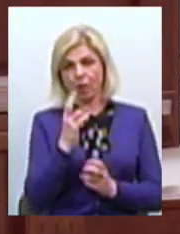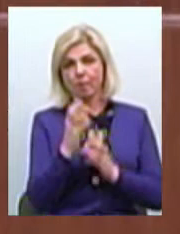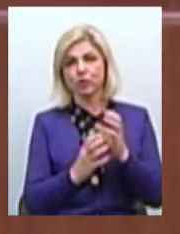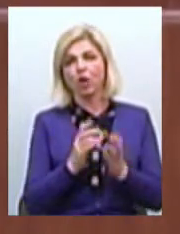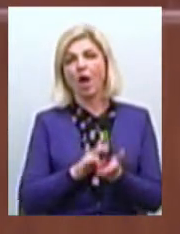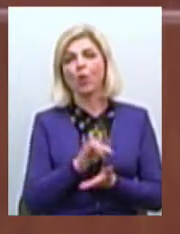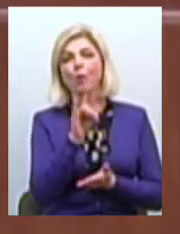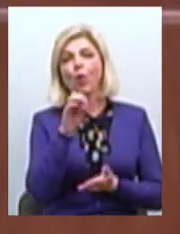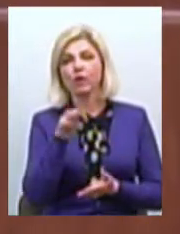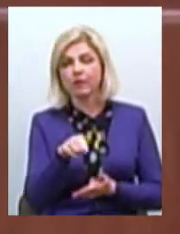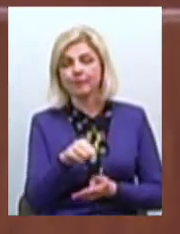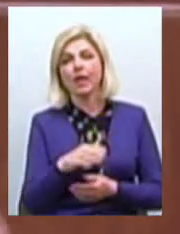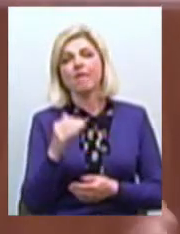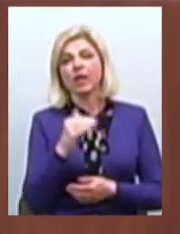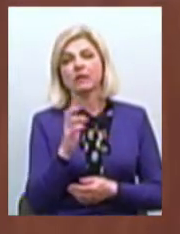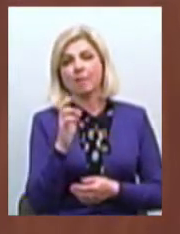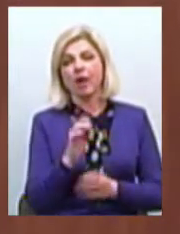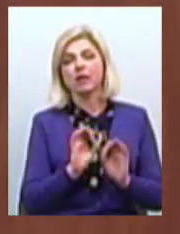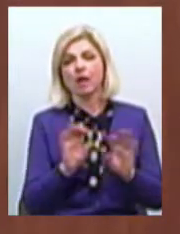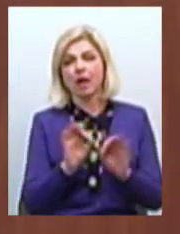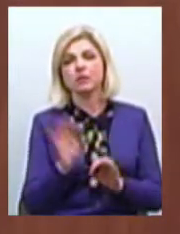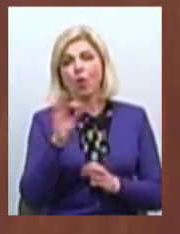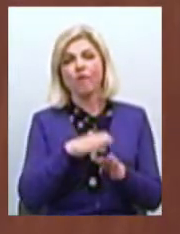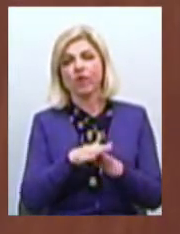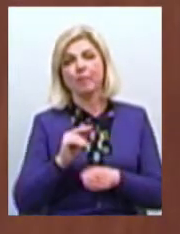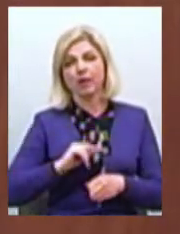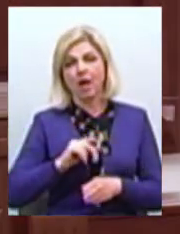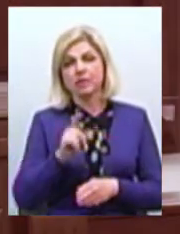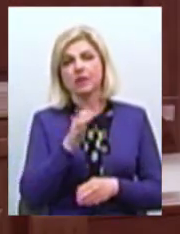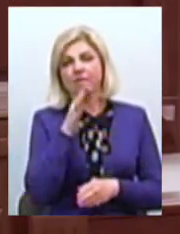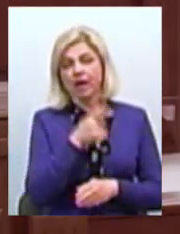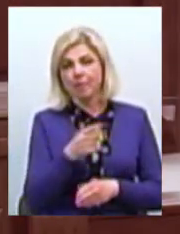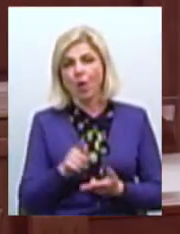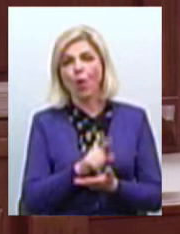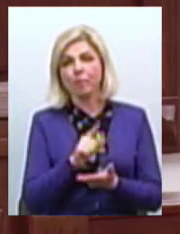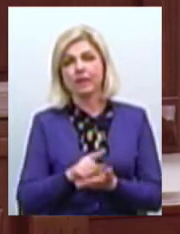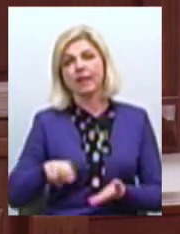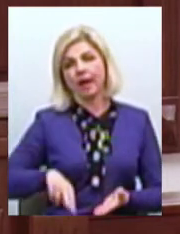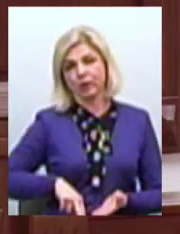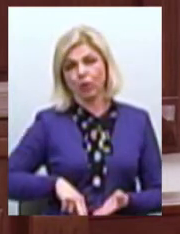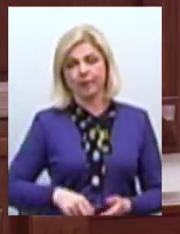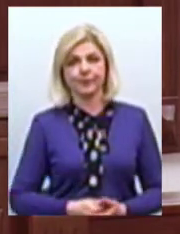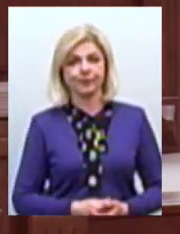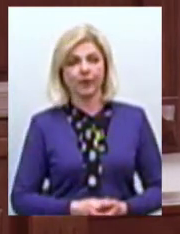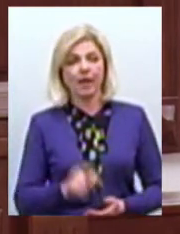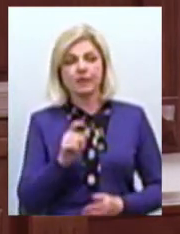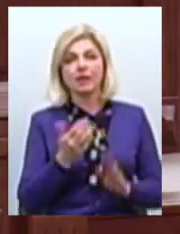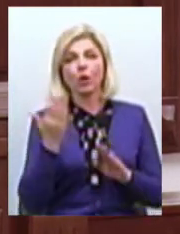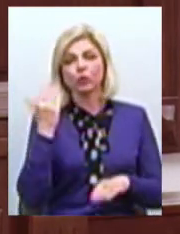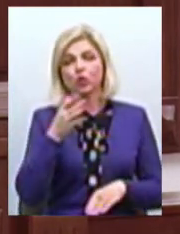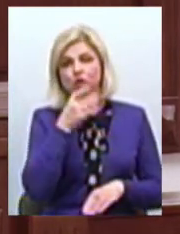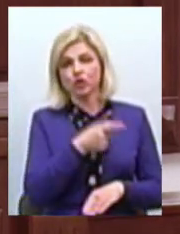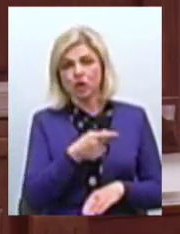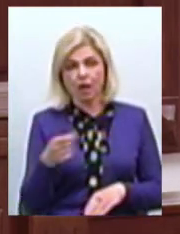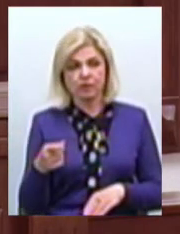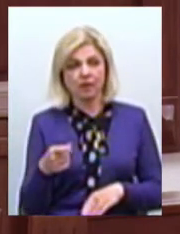аеропорт Федір Барне прозвітував про виконану роботу на підприємстві за час виконання ним обов'язків директора За той час, 20 квітня